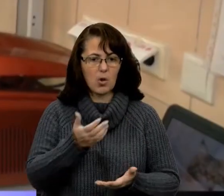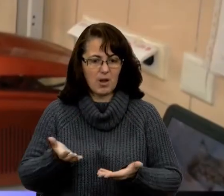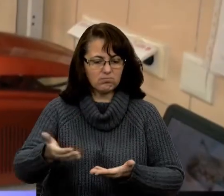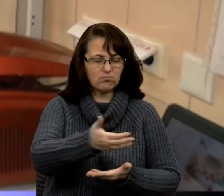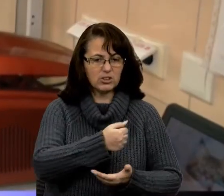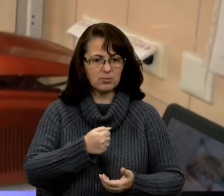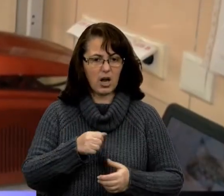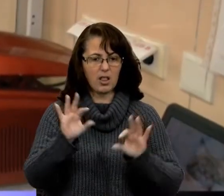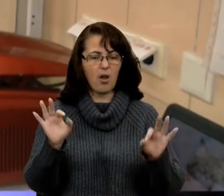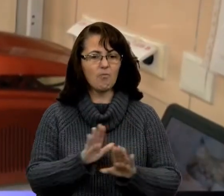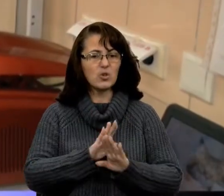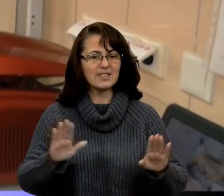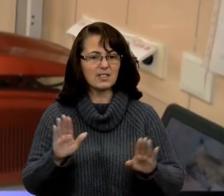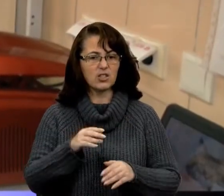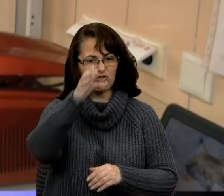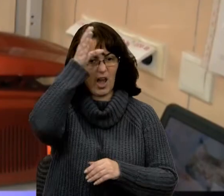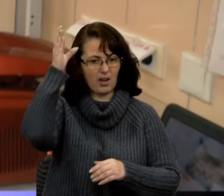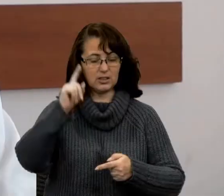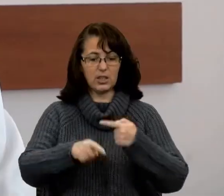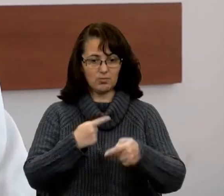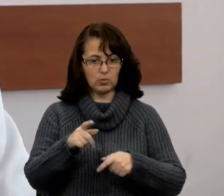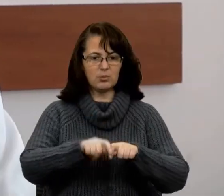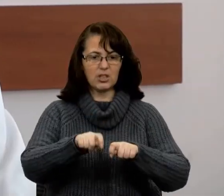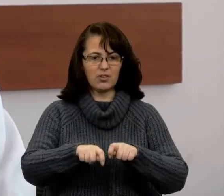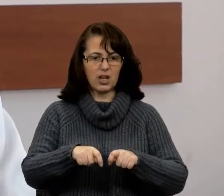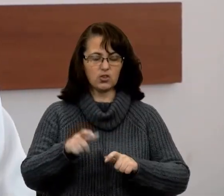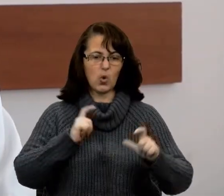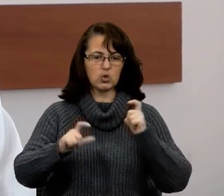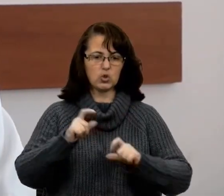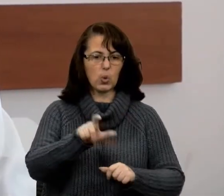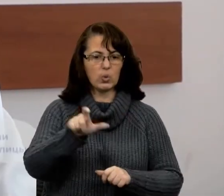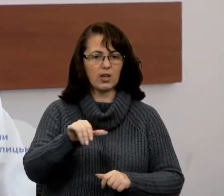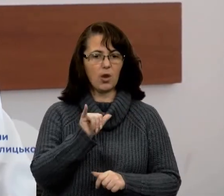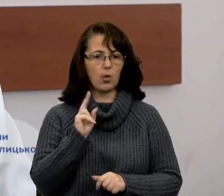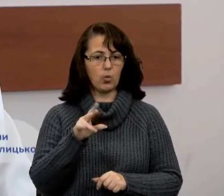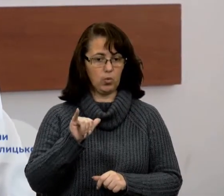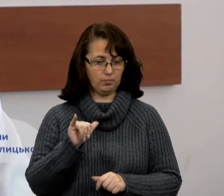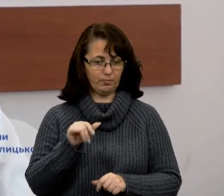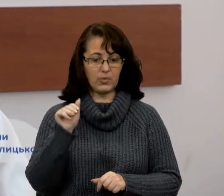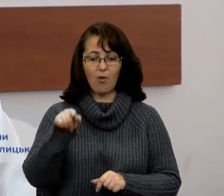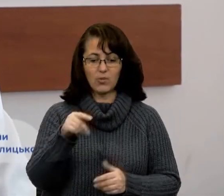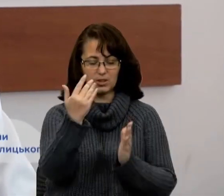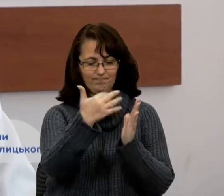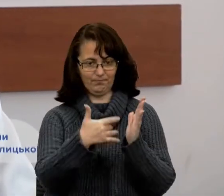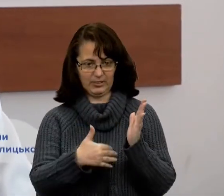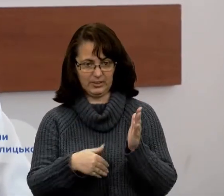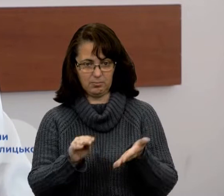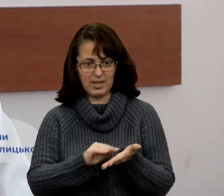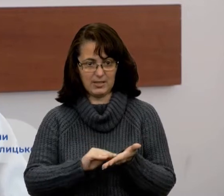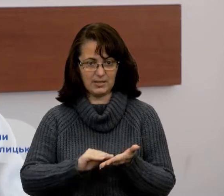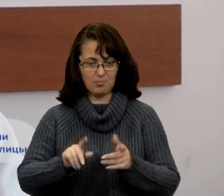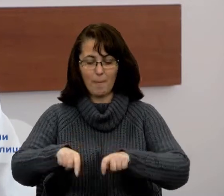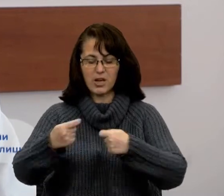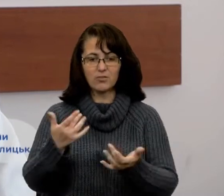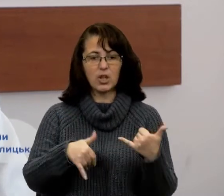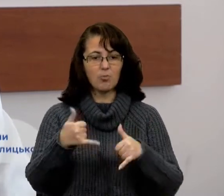академії. Наступними перевірять вихованців УКУ. Вони формують списки студентів, яких треба протестувати, передають в лабораторний